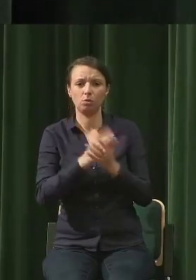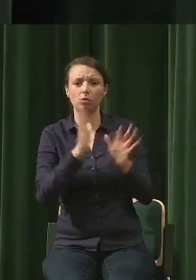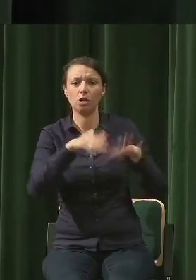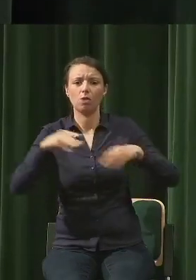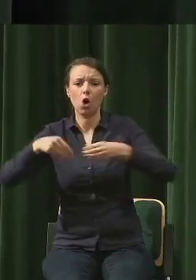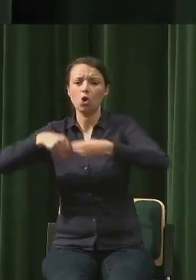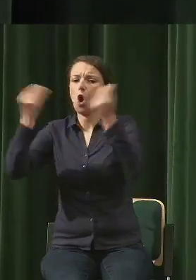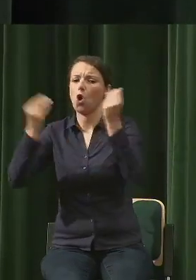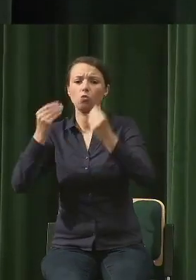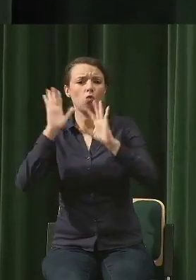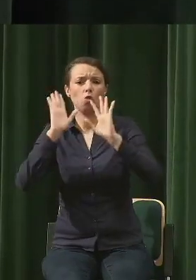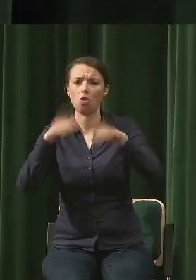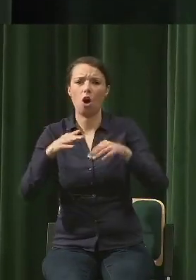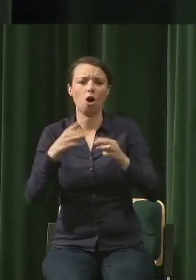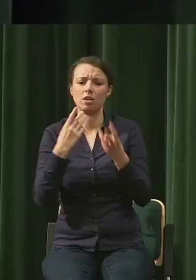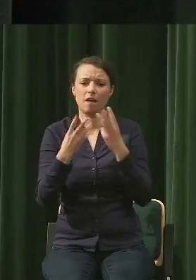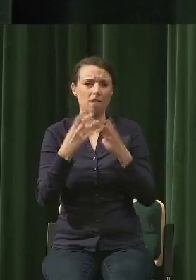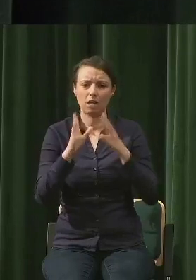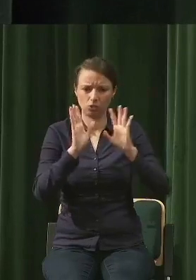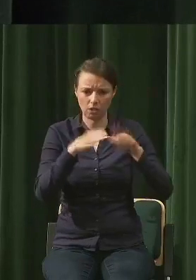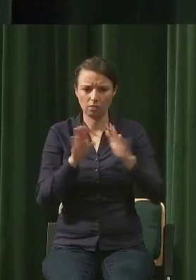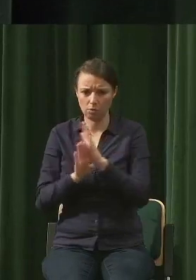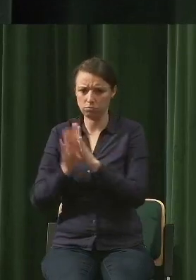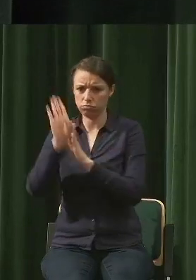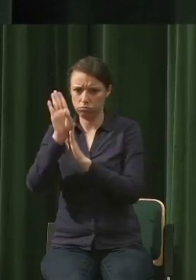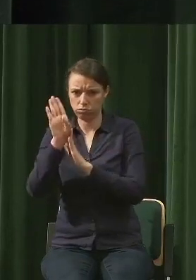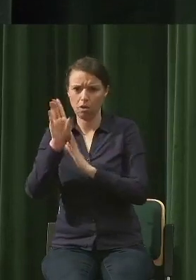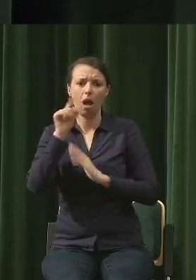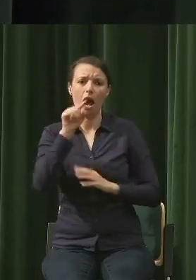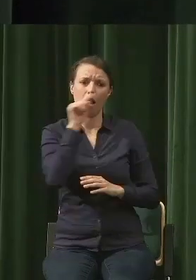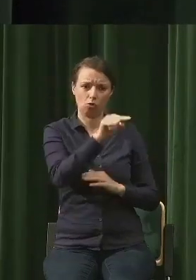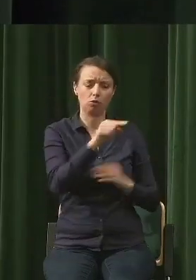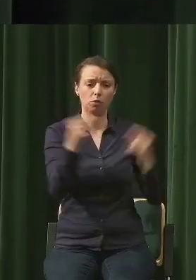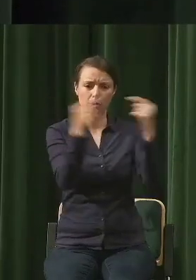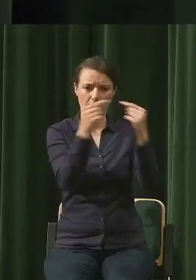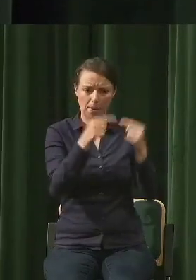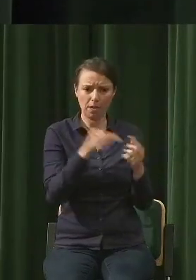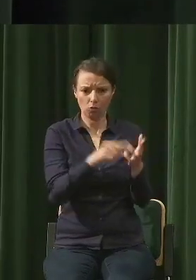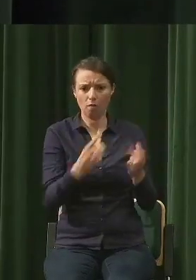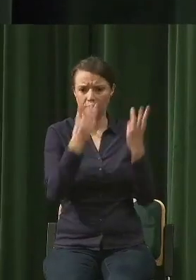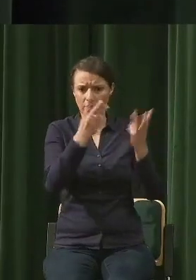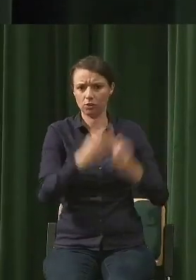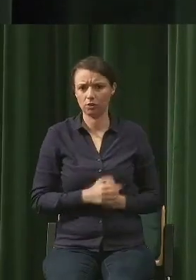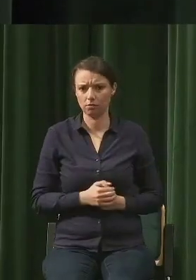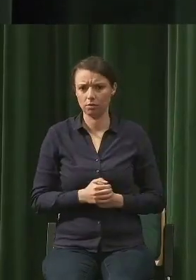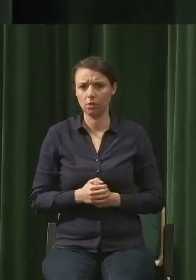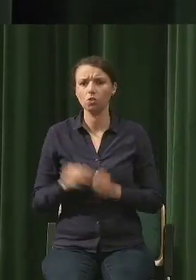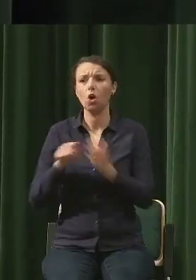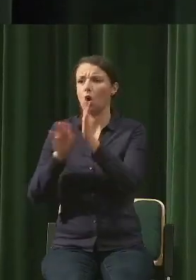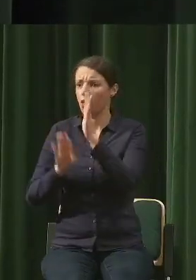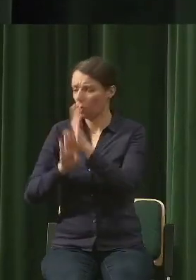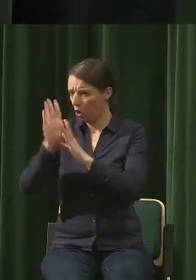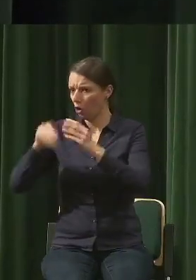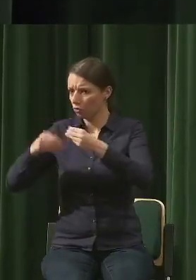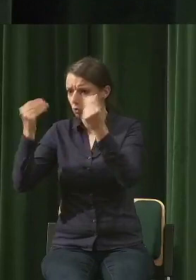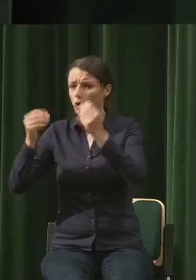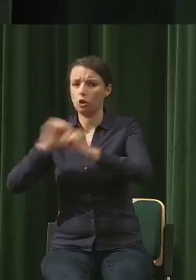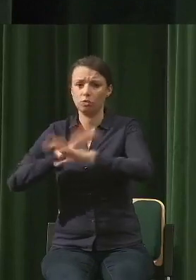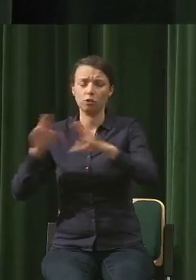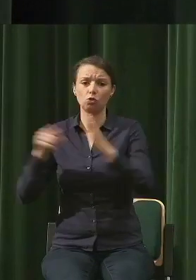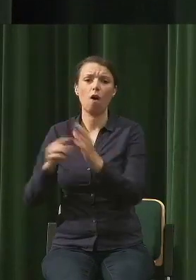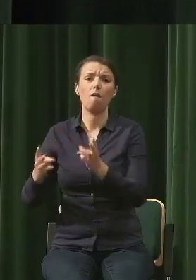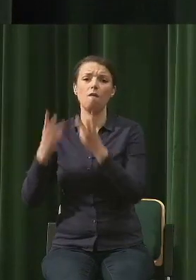są w tym momencie nieistotne. Nie to, że nie wykluczają wzrost, wzrost może być, ale on, jak mówię, to jest jakby agnostyczne wobec